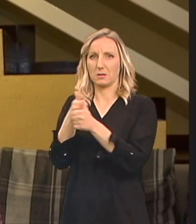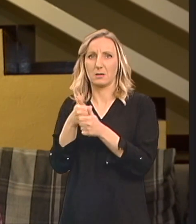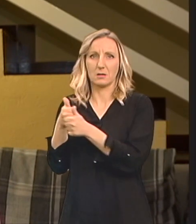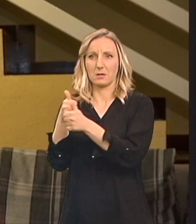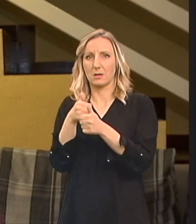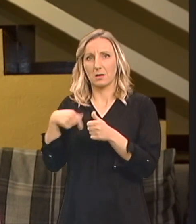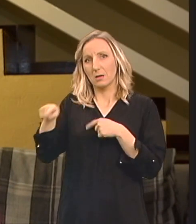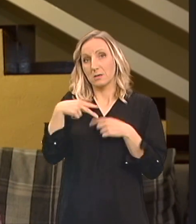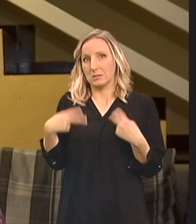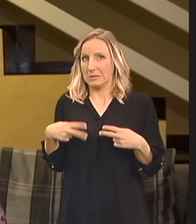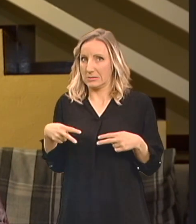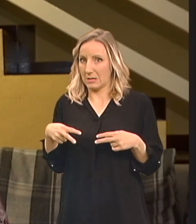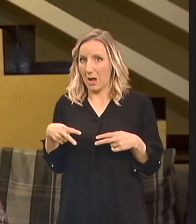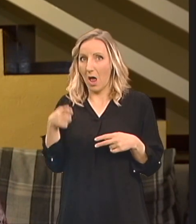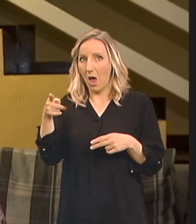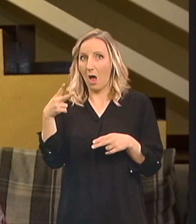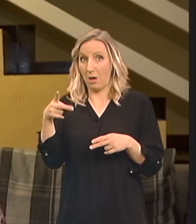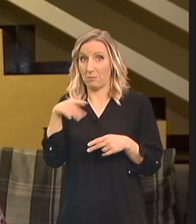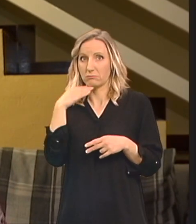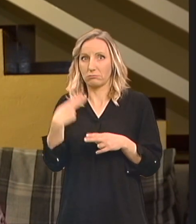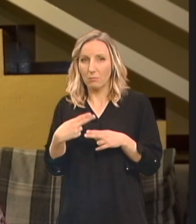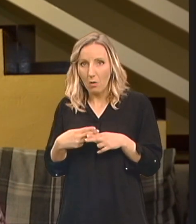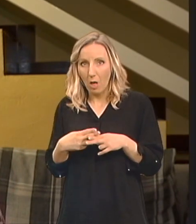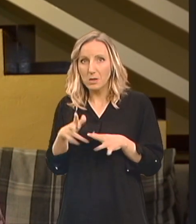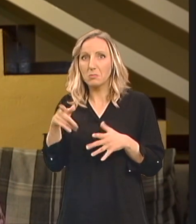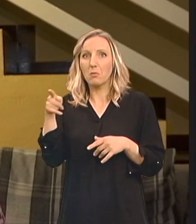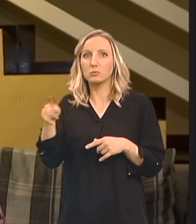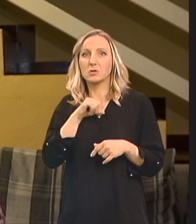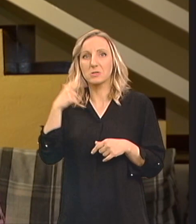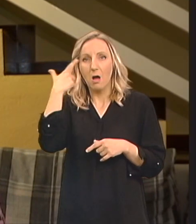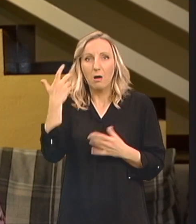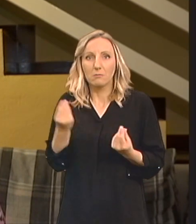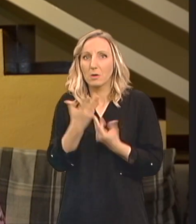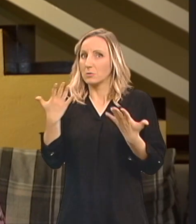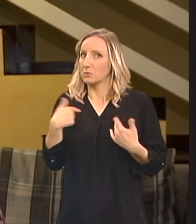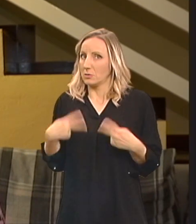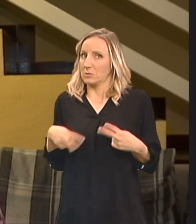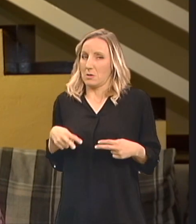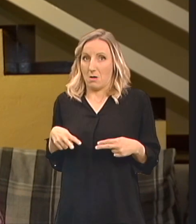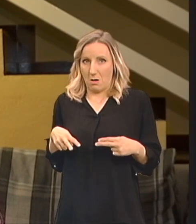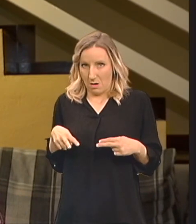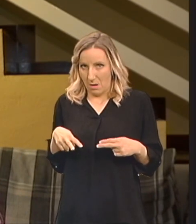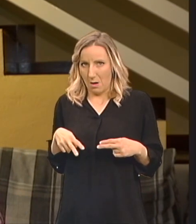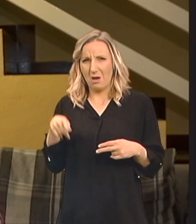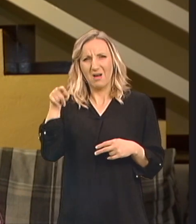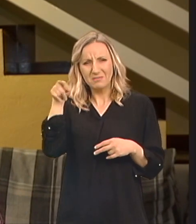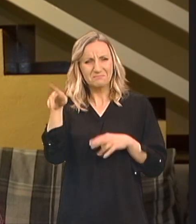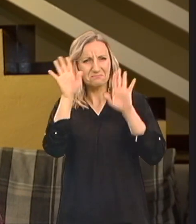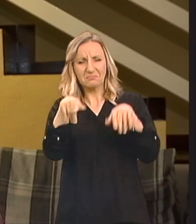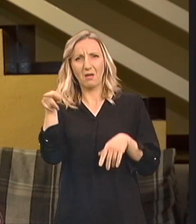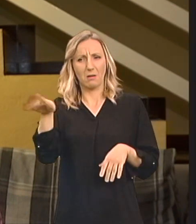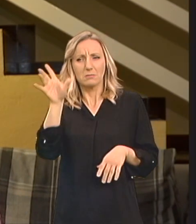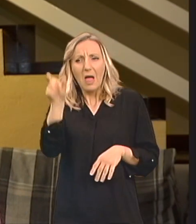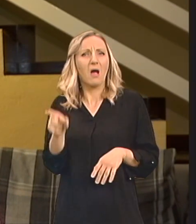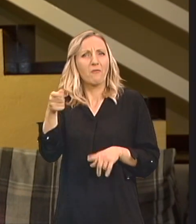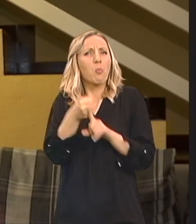Imali smo strah kada smo joj rekli dijagnozu Da će ona sebi nešto da uradi A onda je ta njena upornost i tvrdoglavost